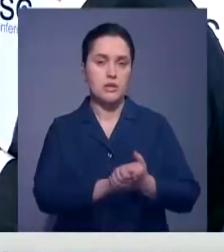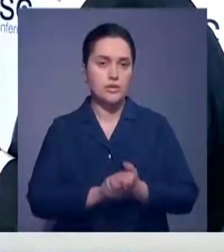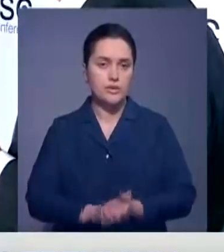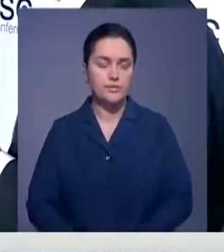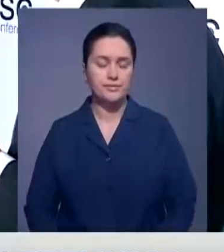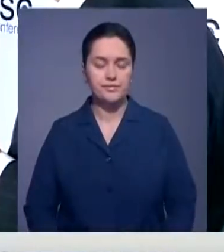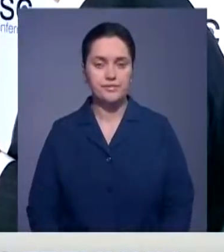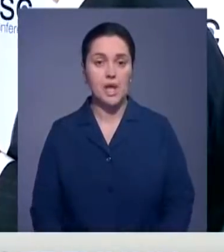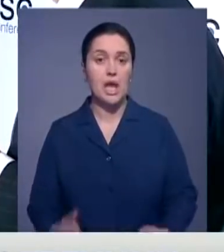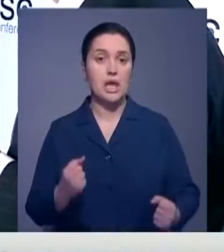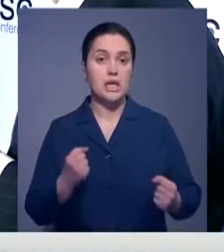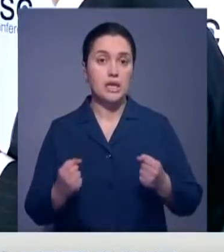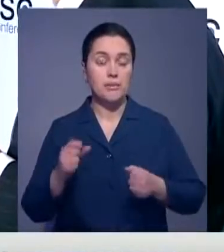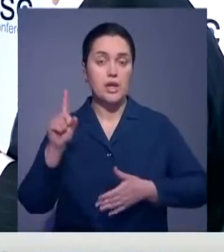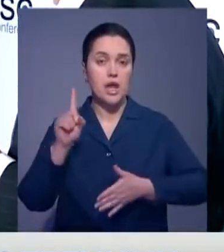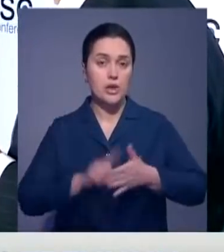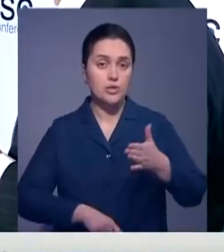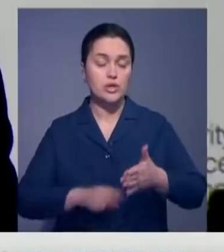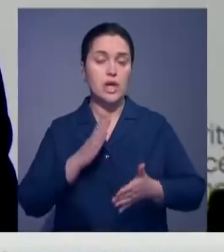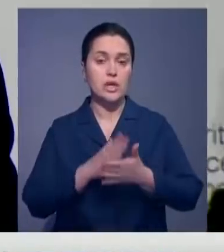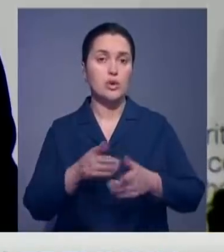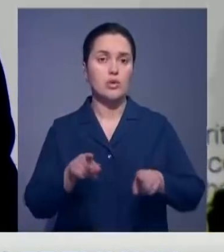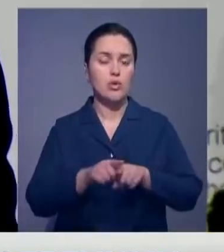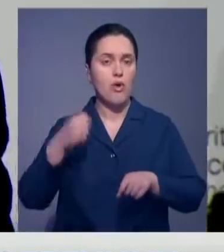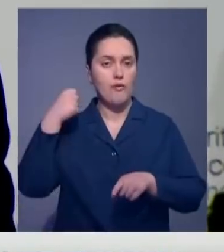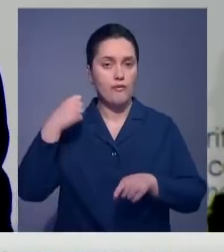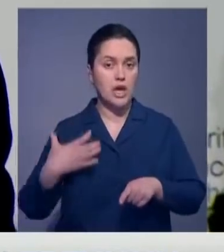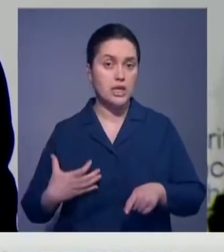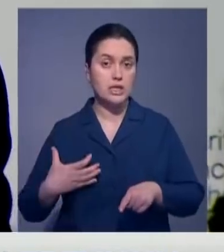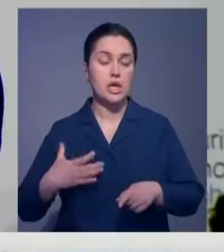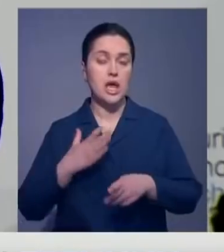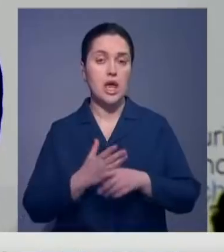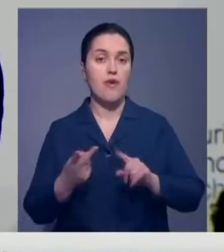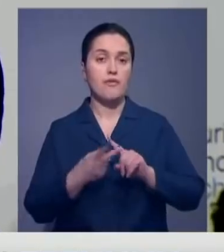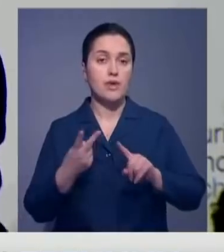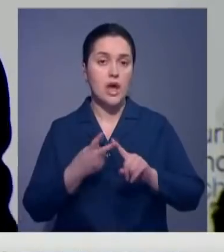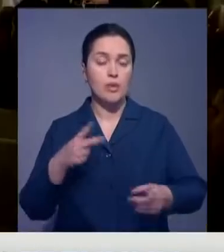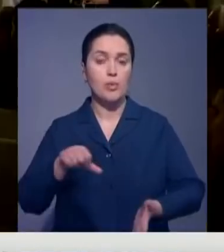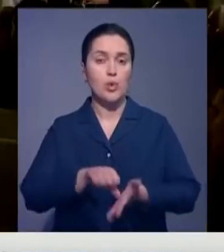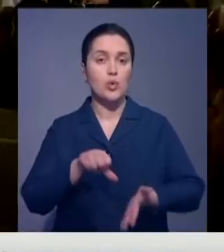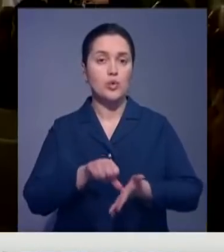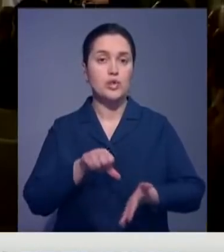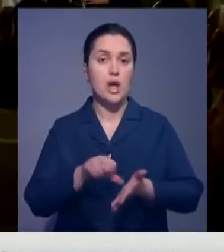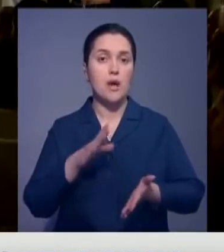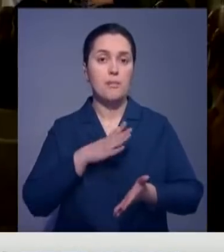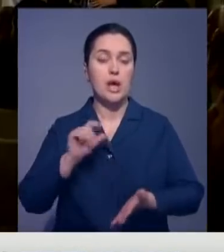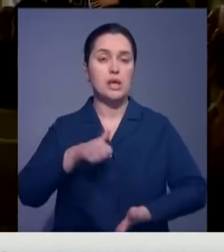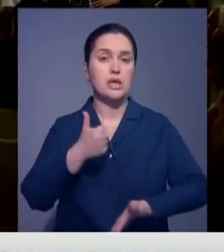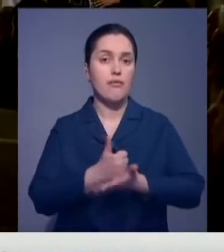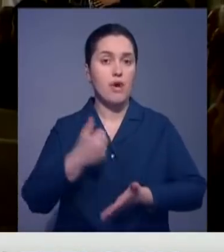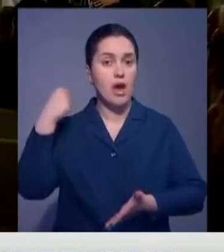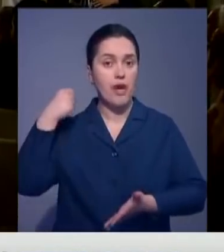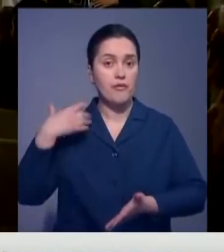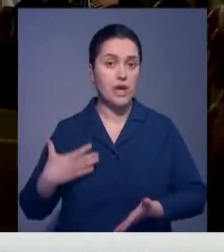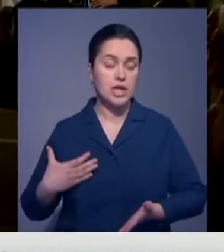Крепким и надежным союзником для Казахстана стал и Афганистан. Символично, что вторым спикером панельной дискуссии стал именно глава этой